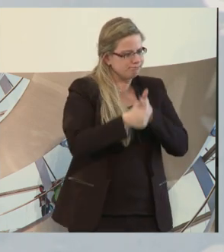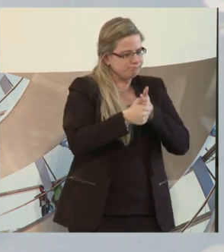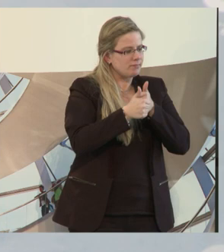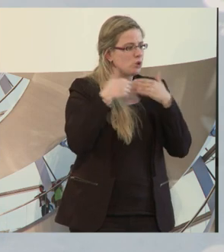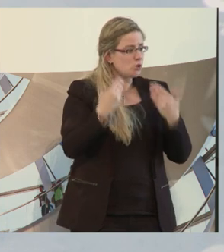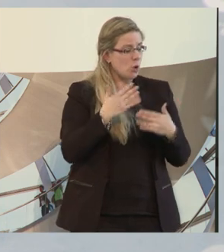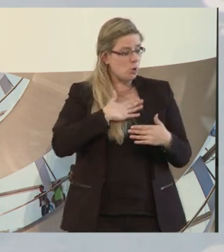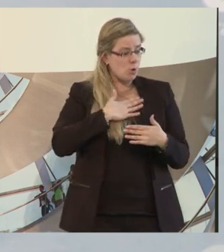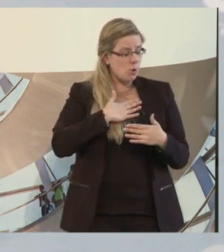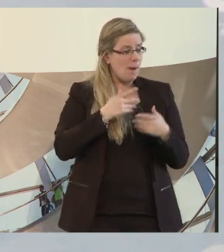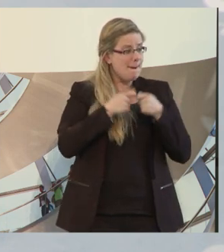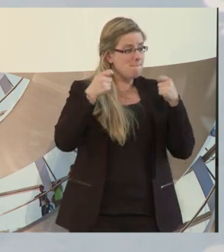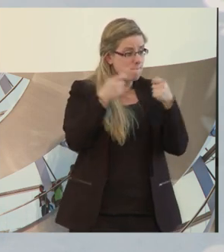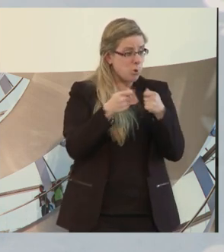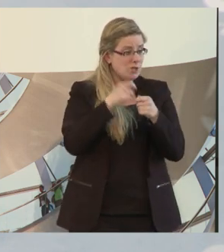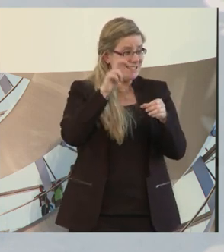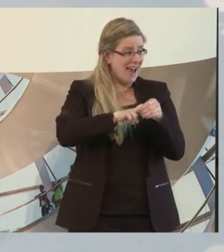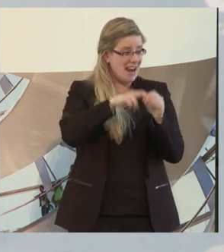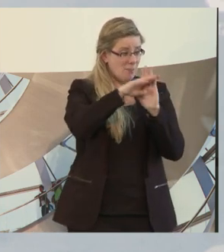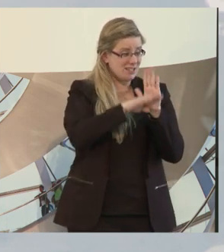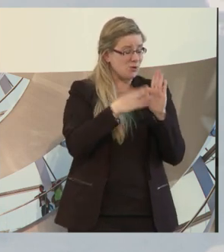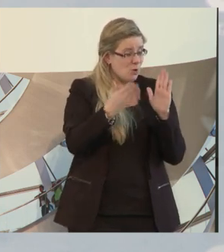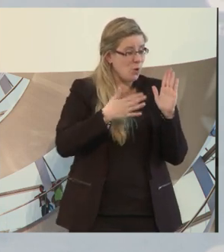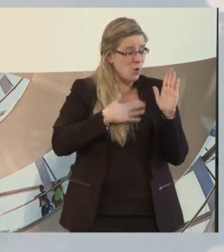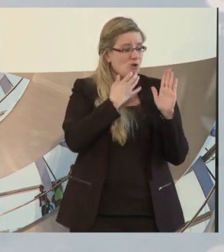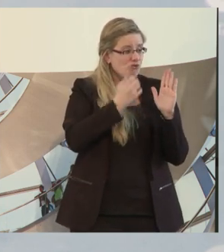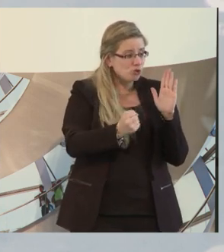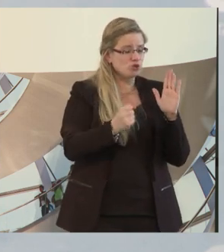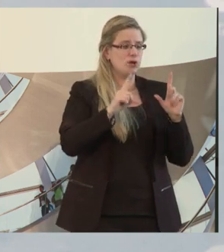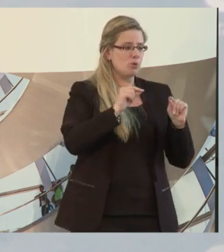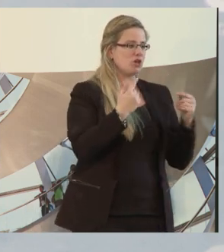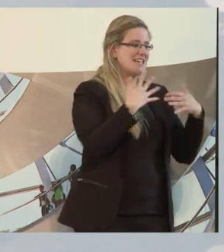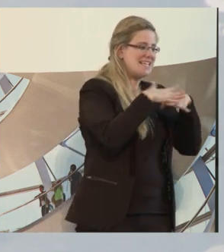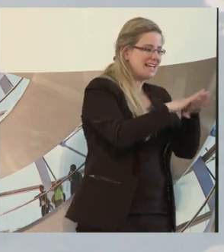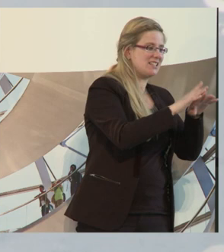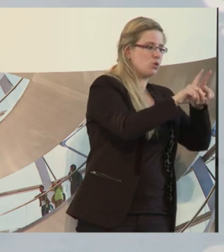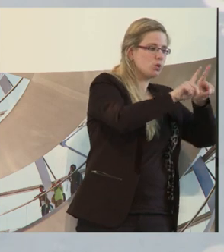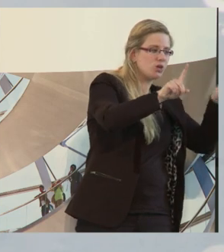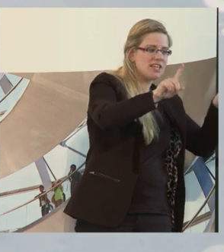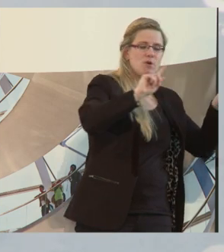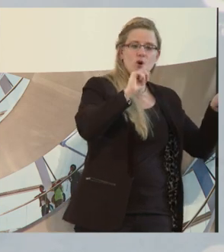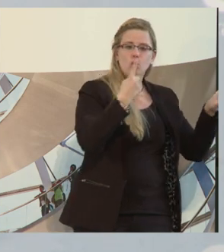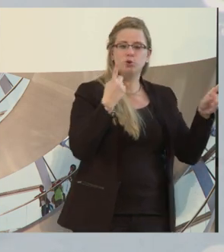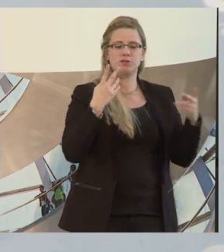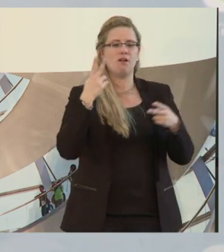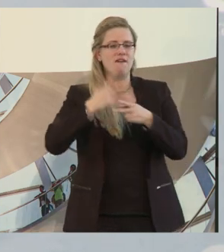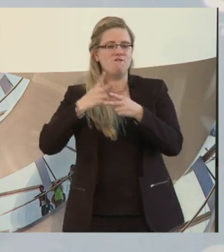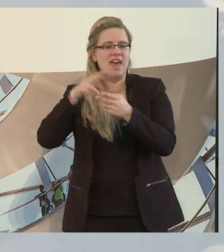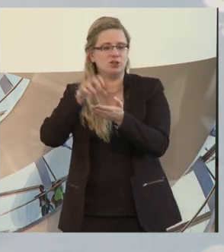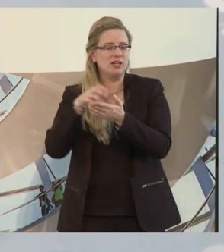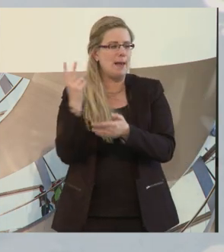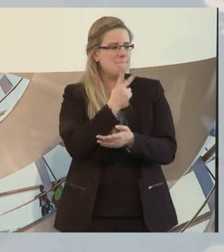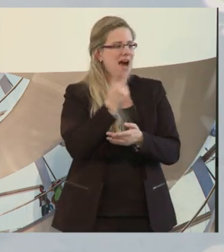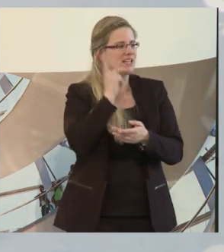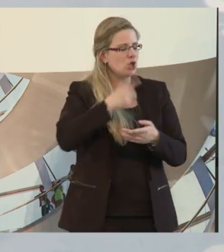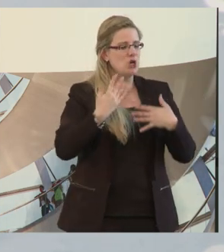Bundesteilhabegesetz? Die gleichen Möglichkeiten für Integrationsunternehmen, wie auch für Werkstätten betriebsintegriert tätig zu werden. Ich